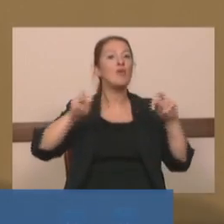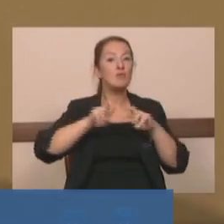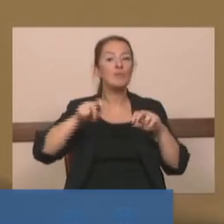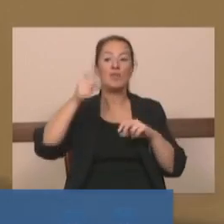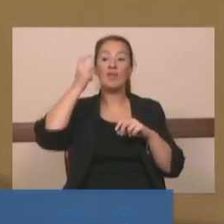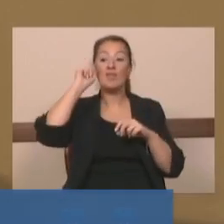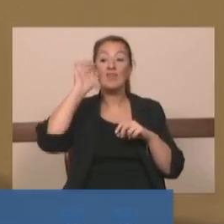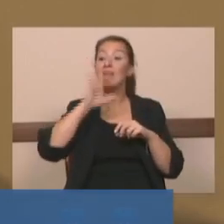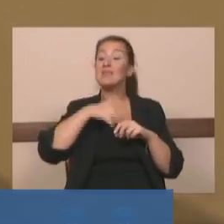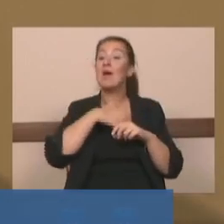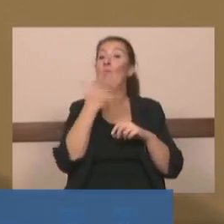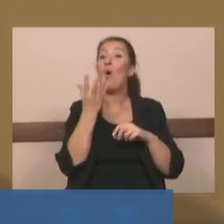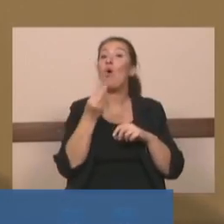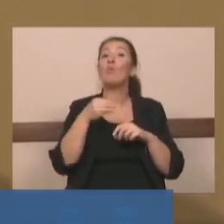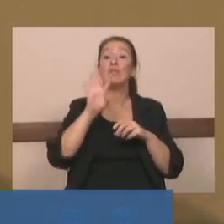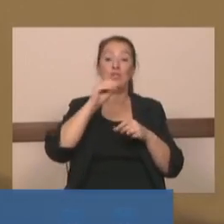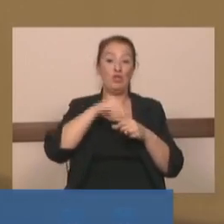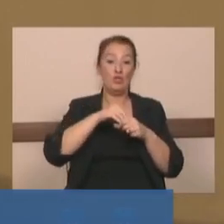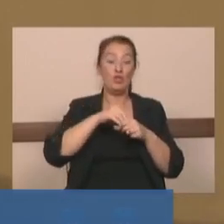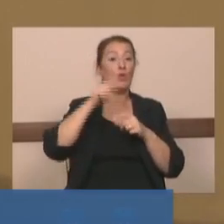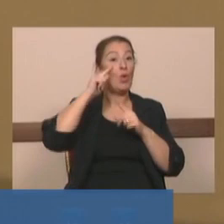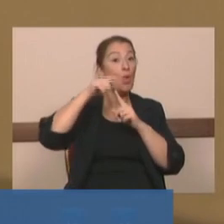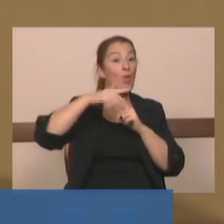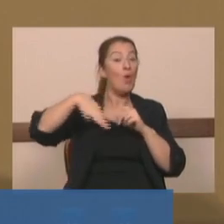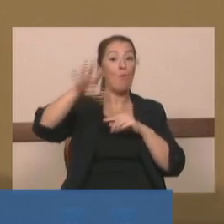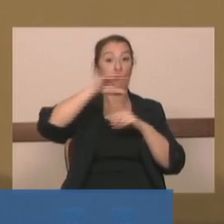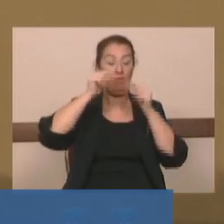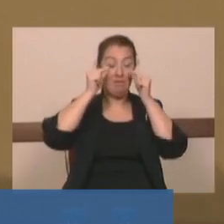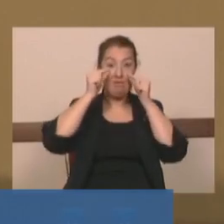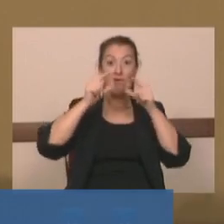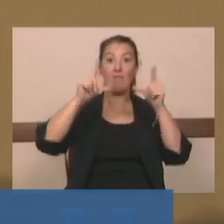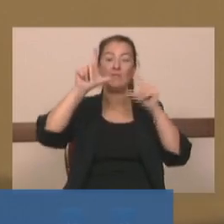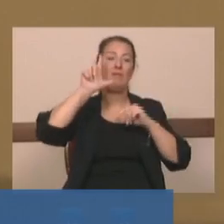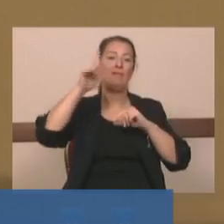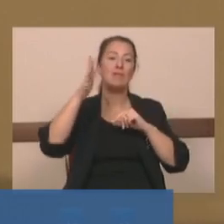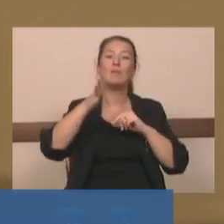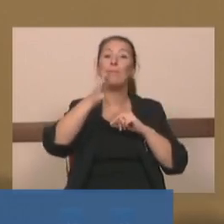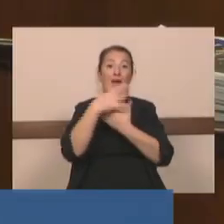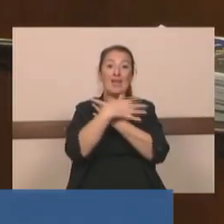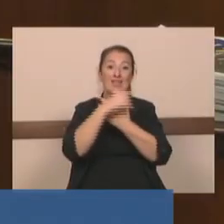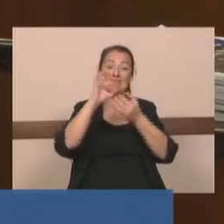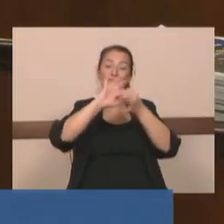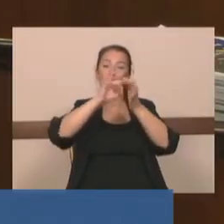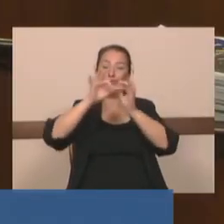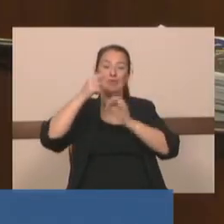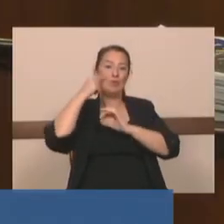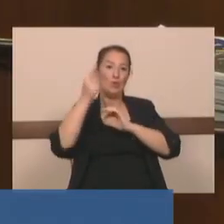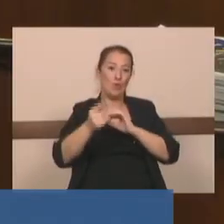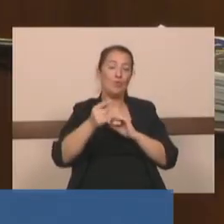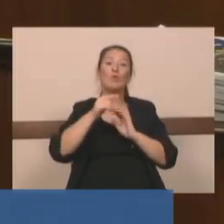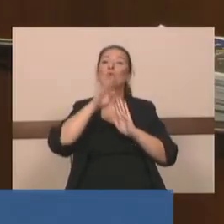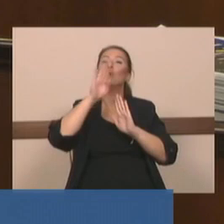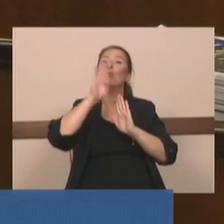sahibi olmadığı için toplumun aydınlanması gerekir. Bilim insanlarının tartışması gerekir. Ucuz